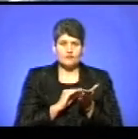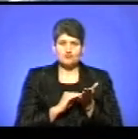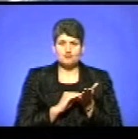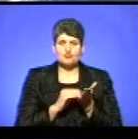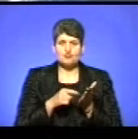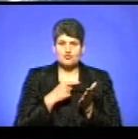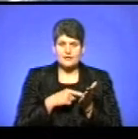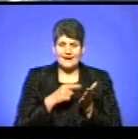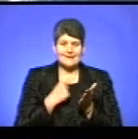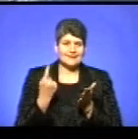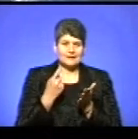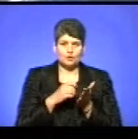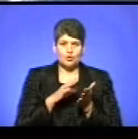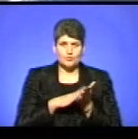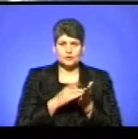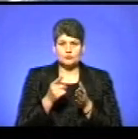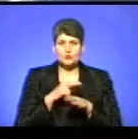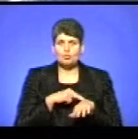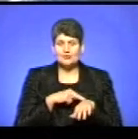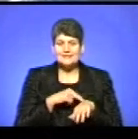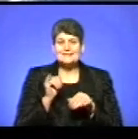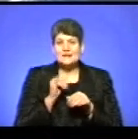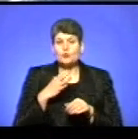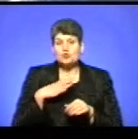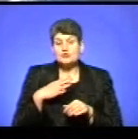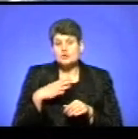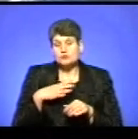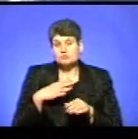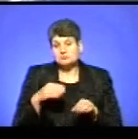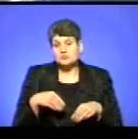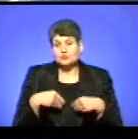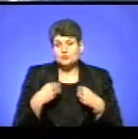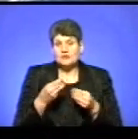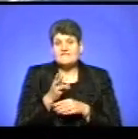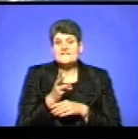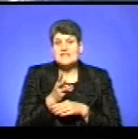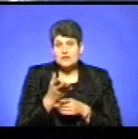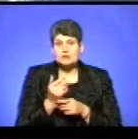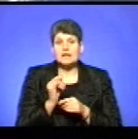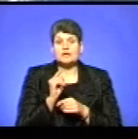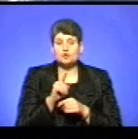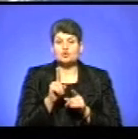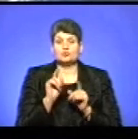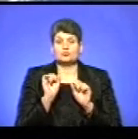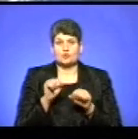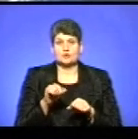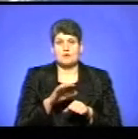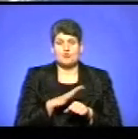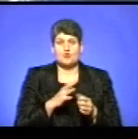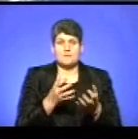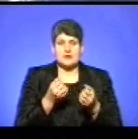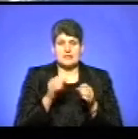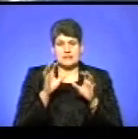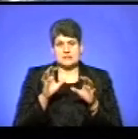«Єдиного обліку Тернопільської поліції». І ми очікуємо поступлення цього відео, для того, щоб можна було прийняти